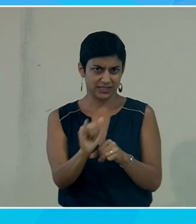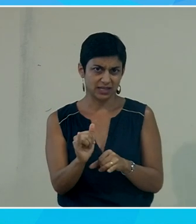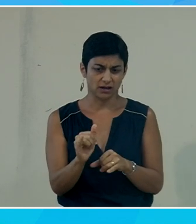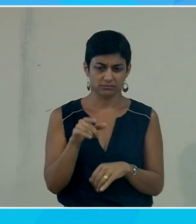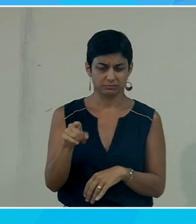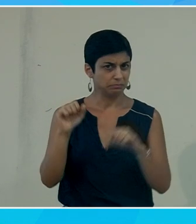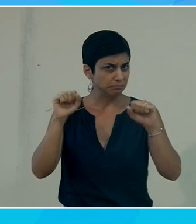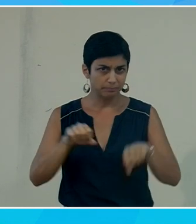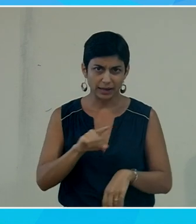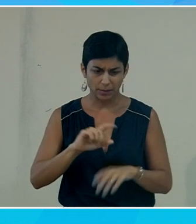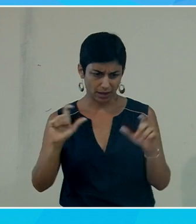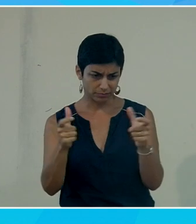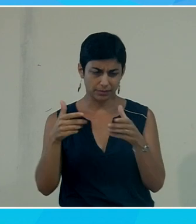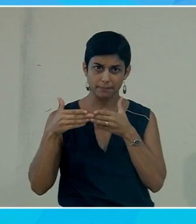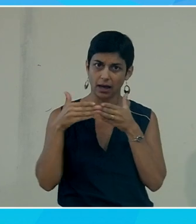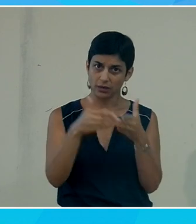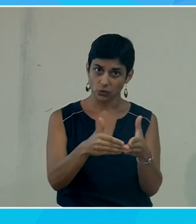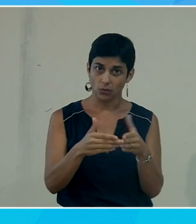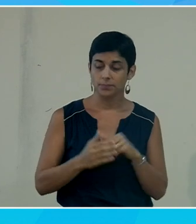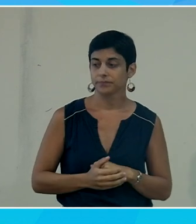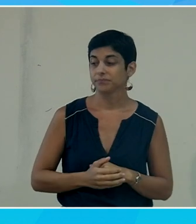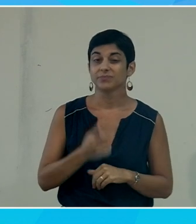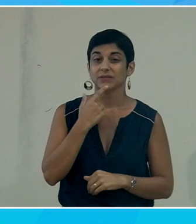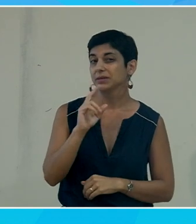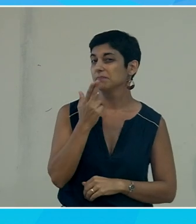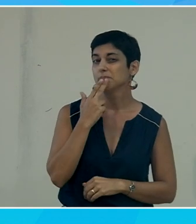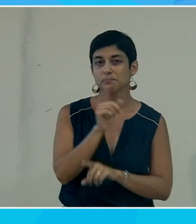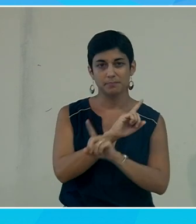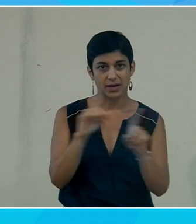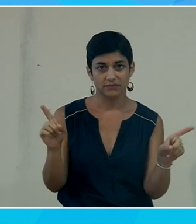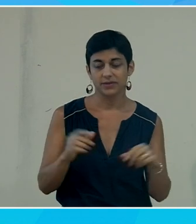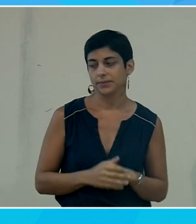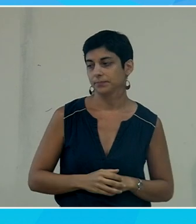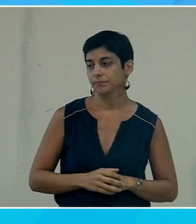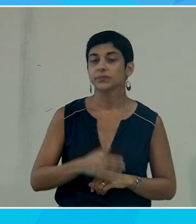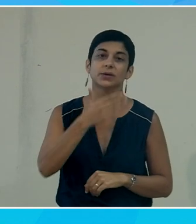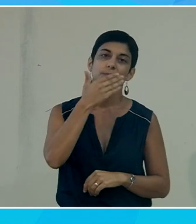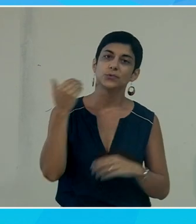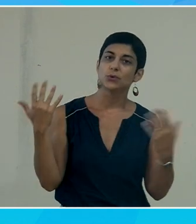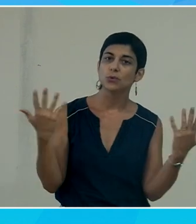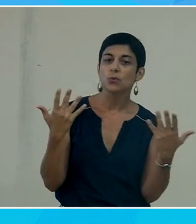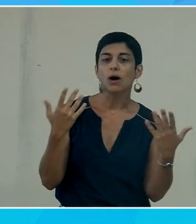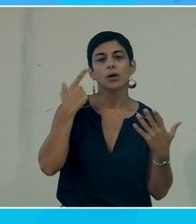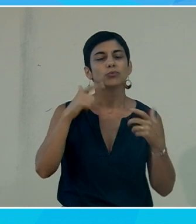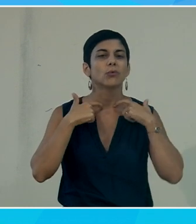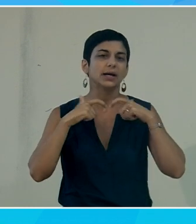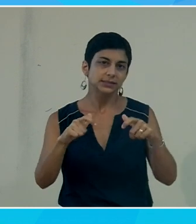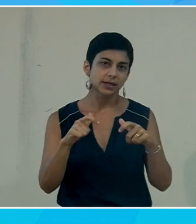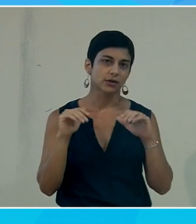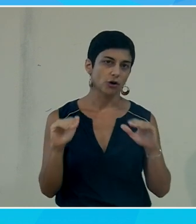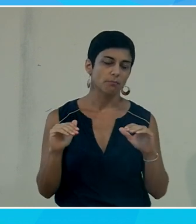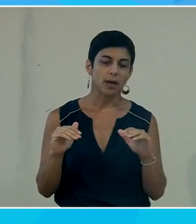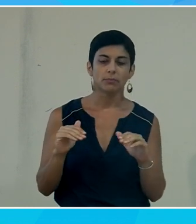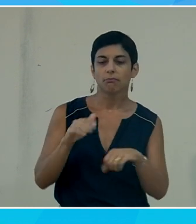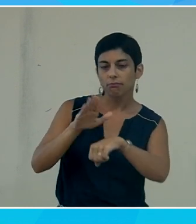pas été capable de détecter donc aujourd'hui, ce n pas du parfait, ce n pas du 100%. Maintenant, c'est mieux en termes d'accessibilité de dire à une